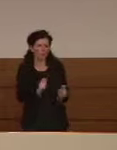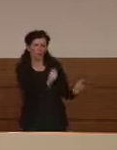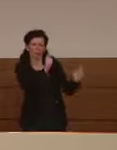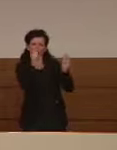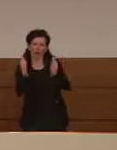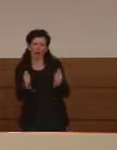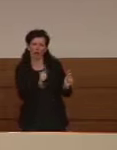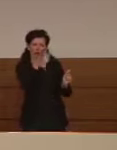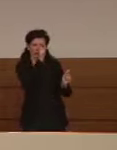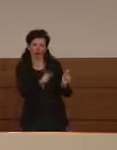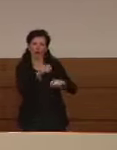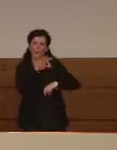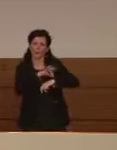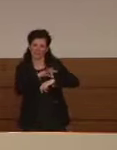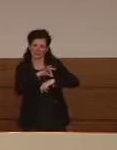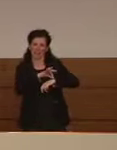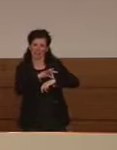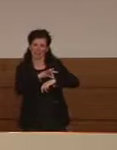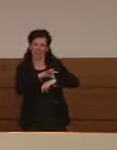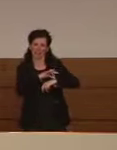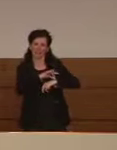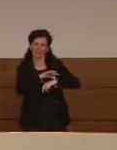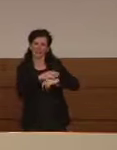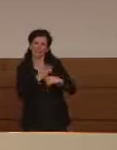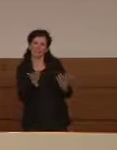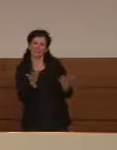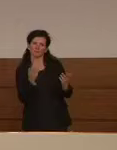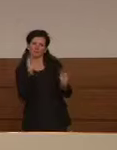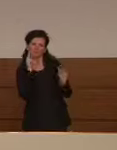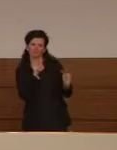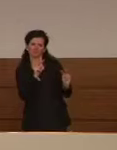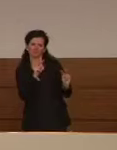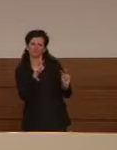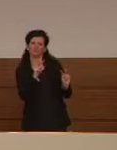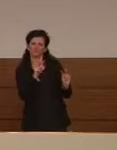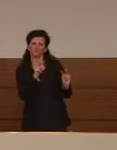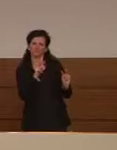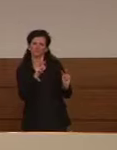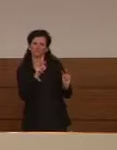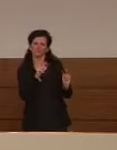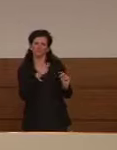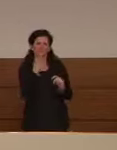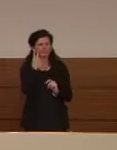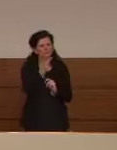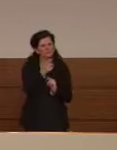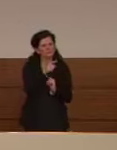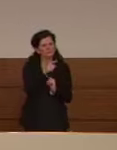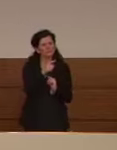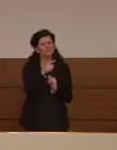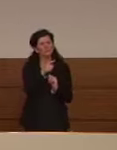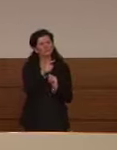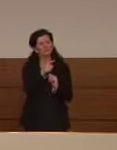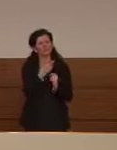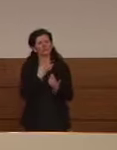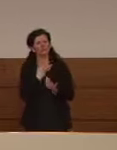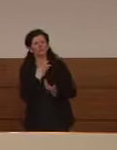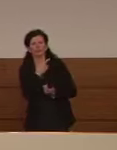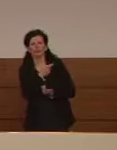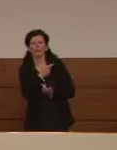pazienti non si assiste a residuati, cioè nel senso a